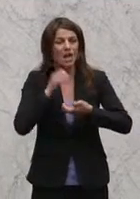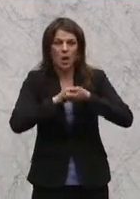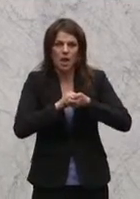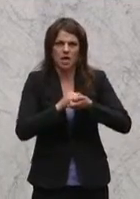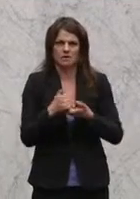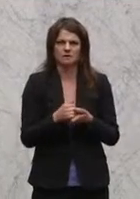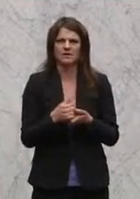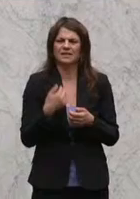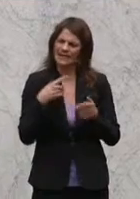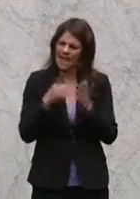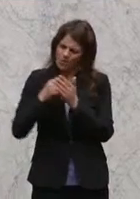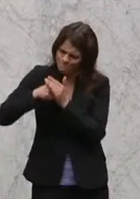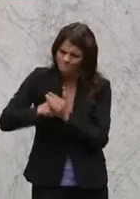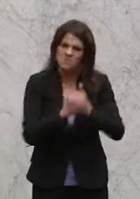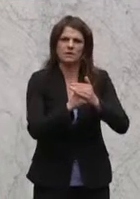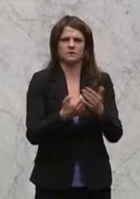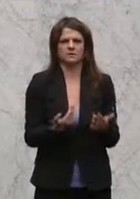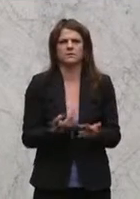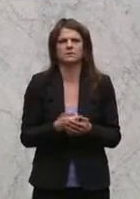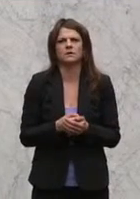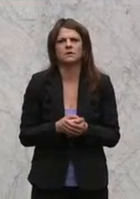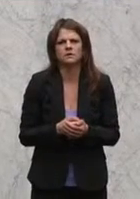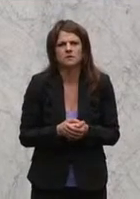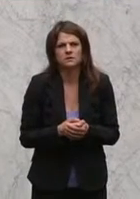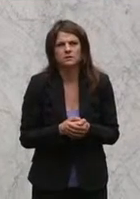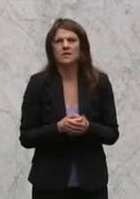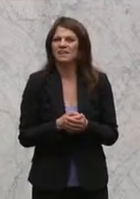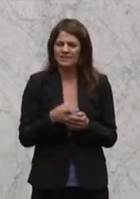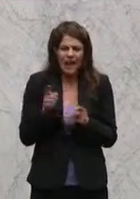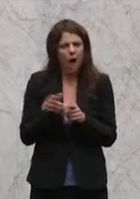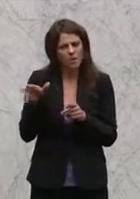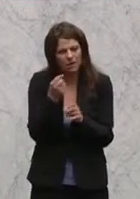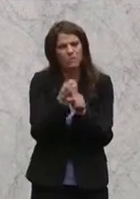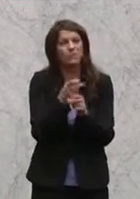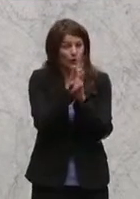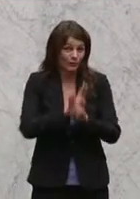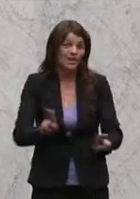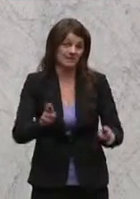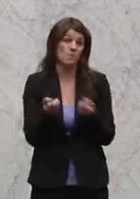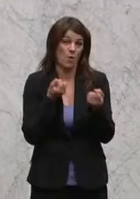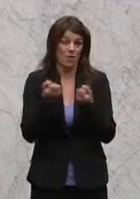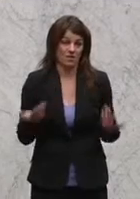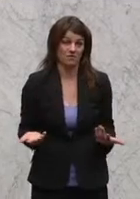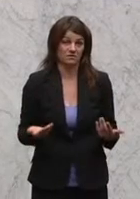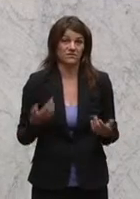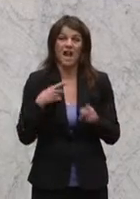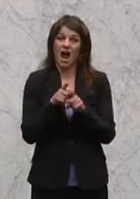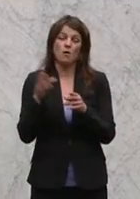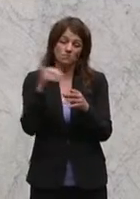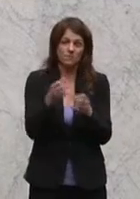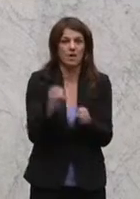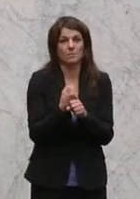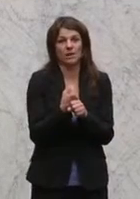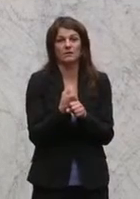leisten wir unseren Beitrag dazu zur Friedenspolitik. Leisten wir unseren Beitrag zu